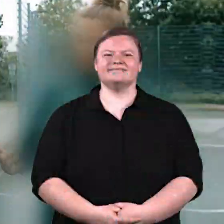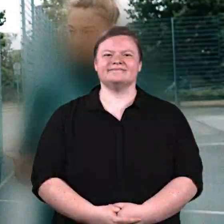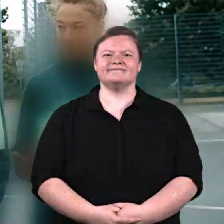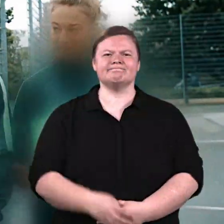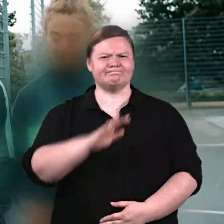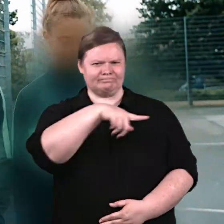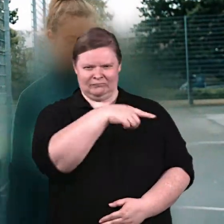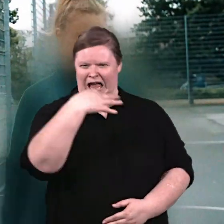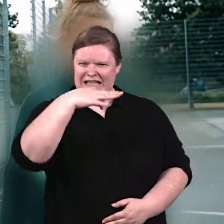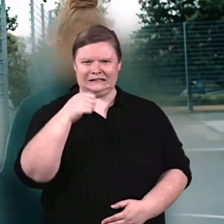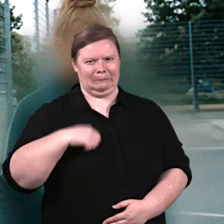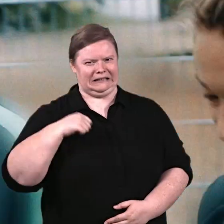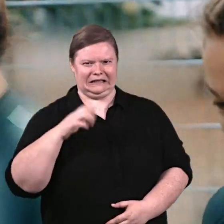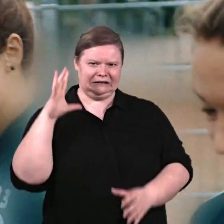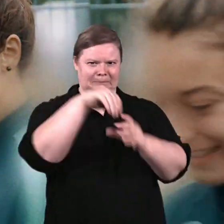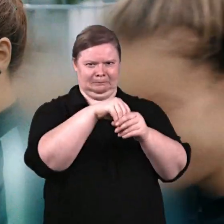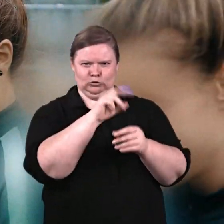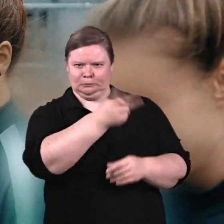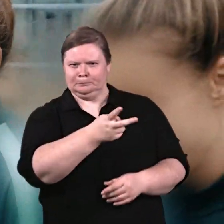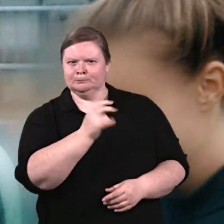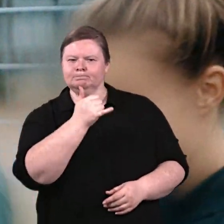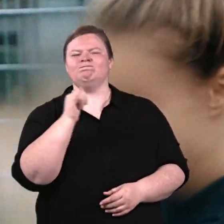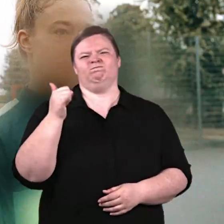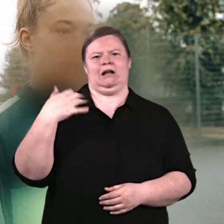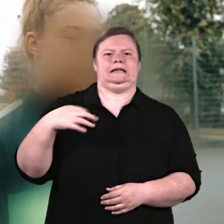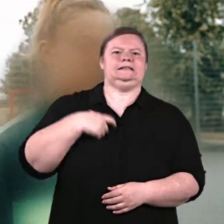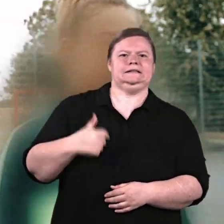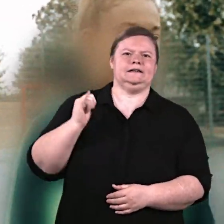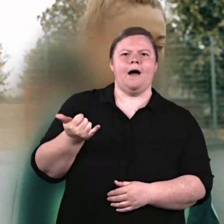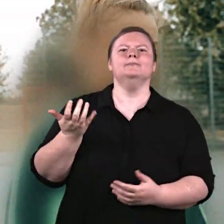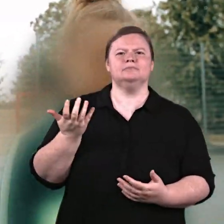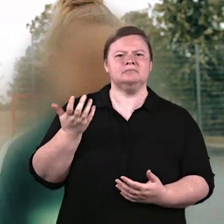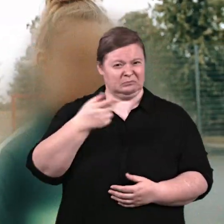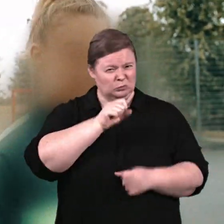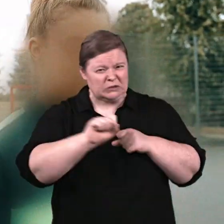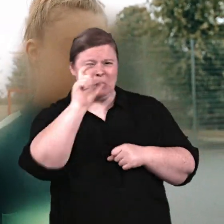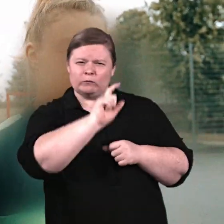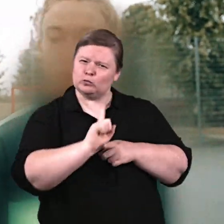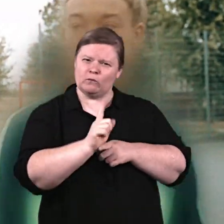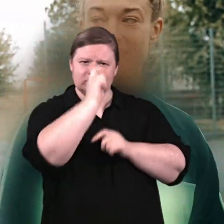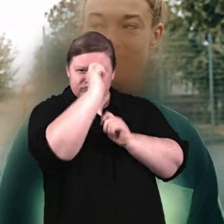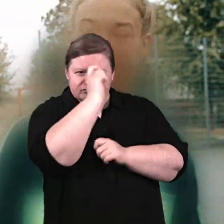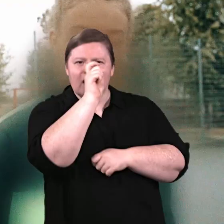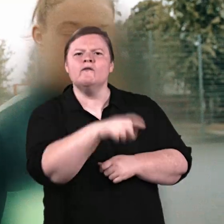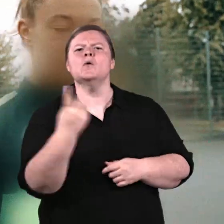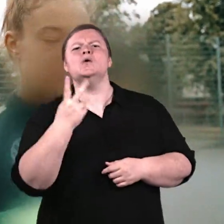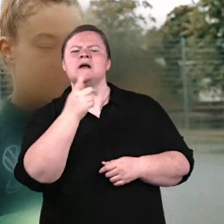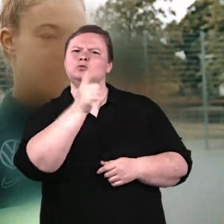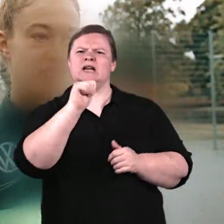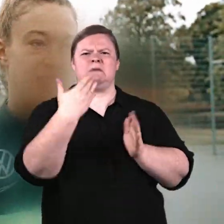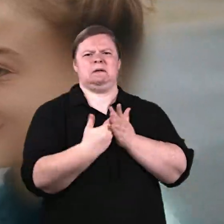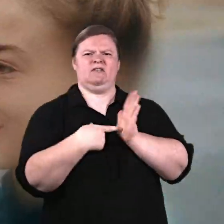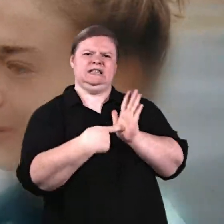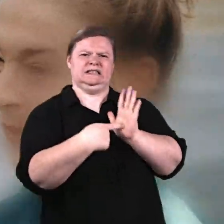Warst du das einzige Mädchen bei dir? Ich war das einzige Mädchen. Haben die dich sofort respektiert oder musst du dir das alles erarbeiten?